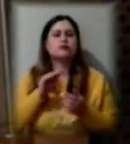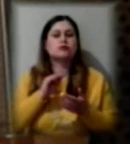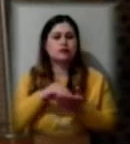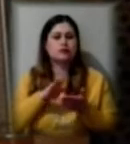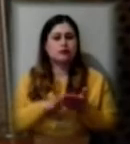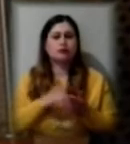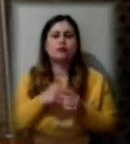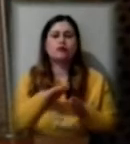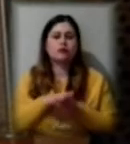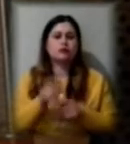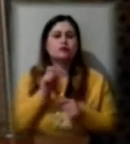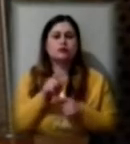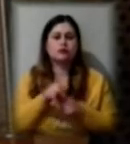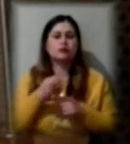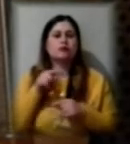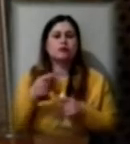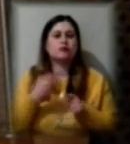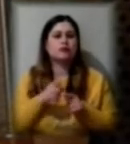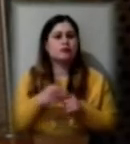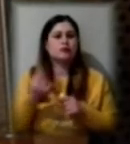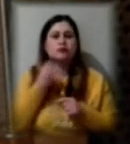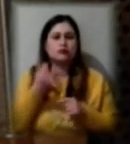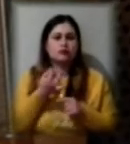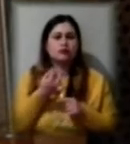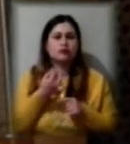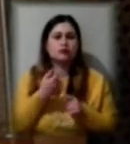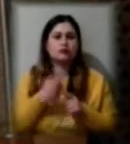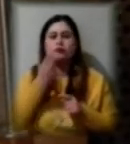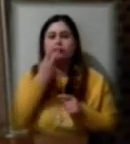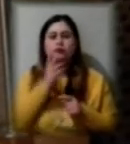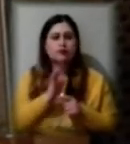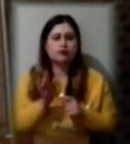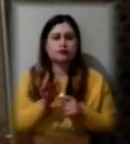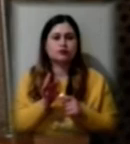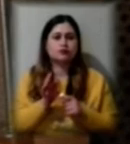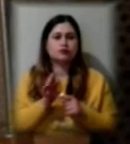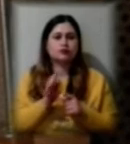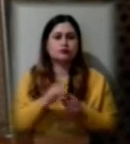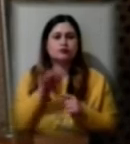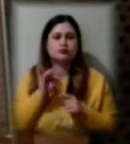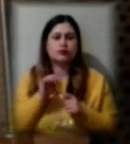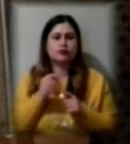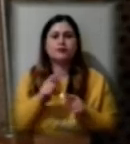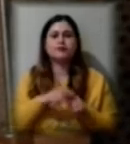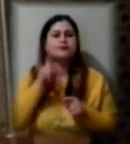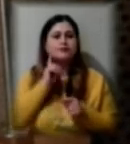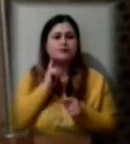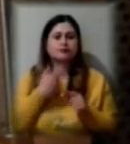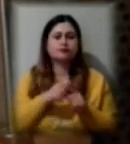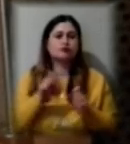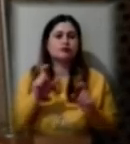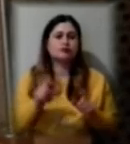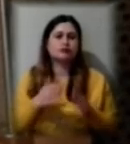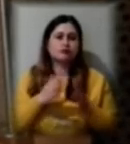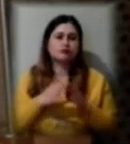завдання. Для них це цікаво, незвично і дуже зручно, можна сидіти вдома за чашкою